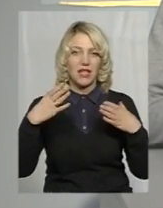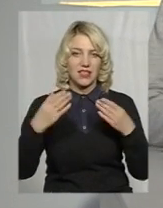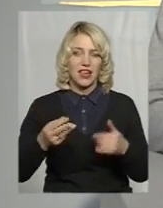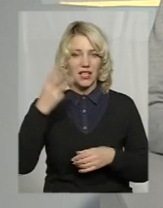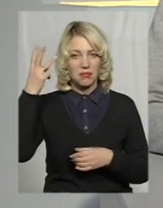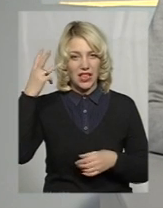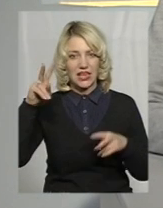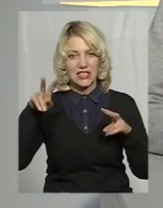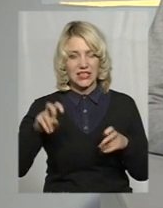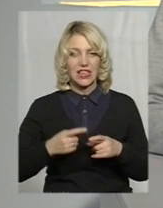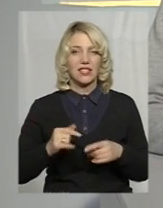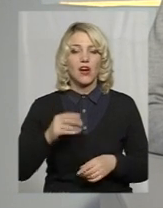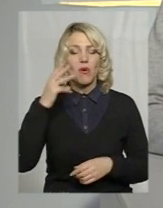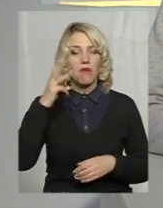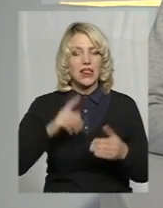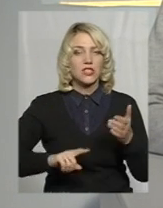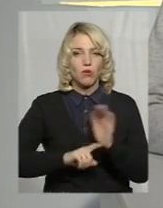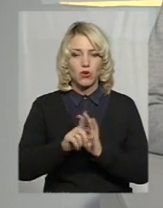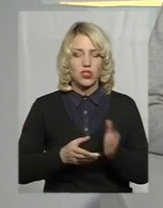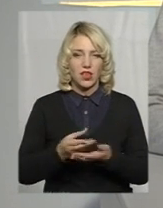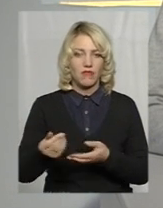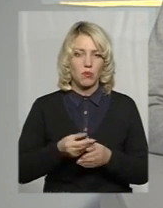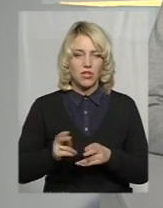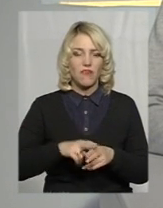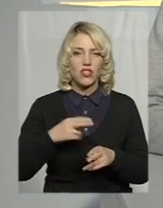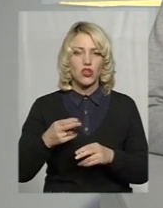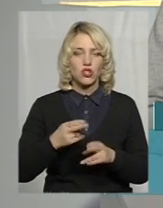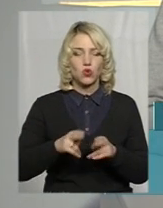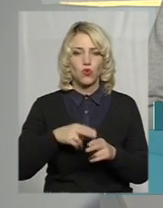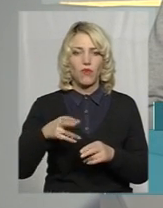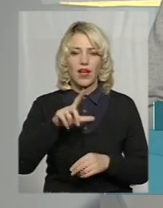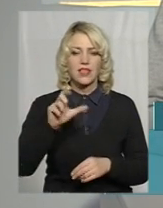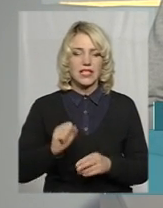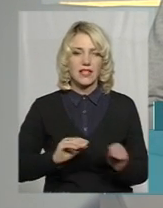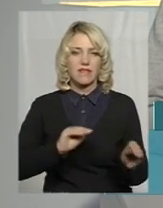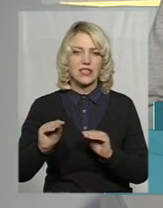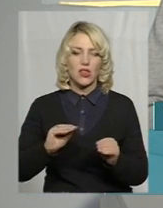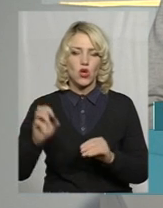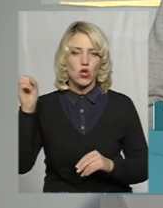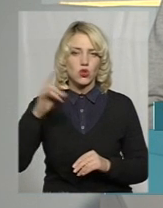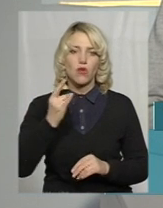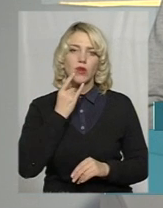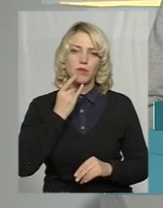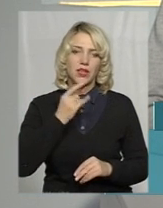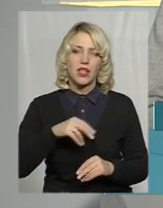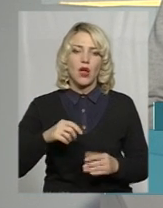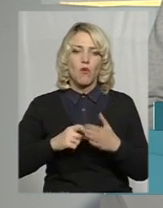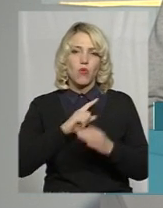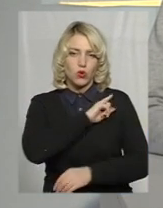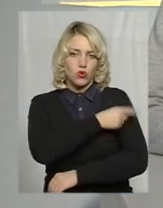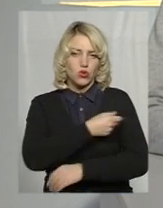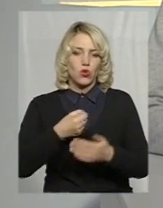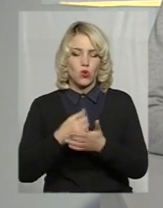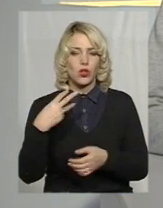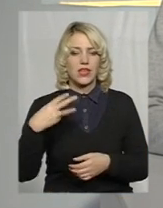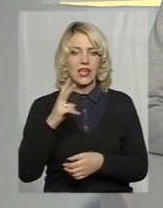Хмельницький». У Хмельницькому почали виплачувати відшкодування за встановлення сонячних пластин потужністю до 30 кВт.